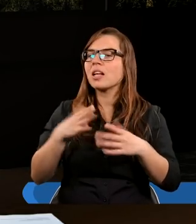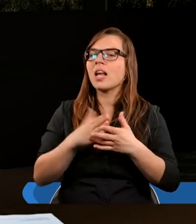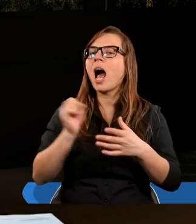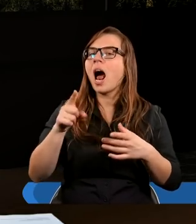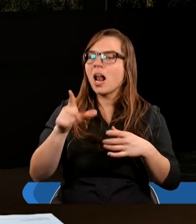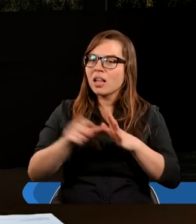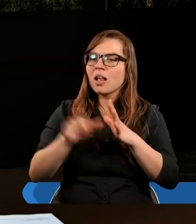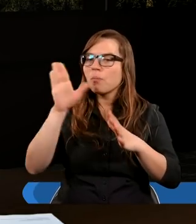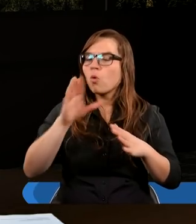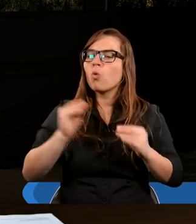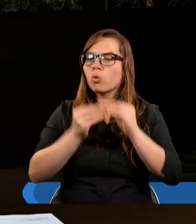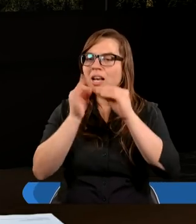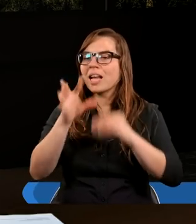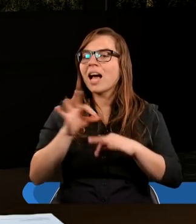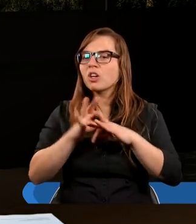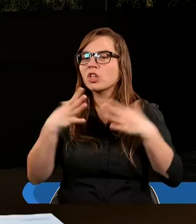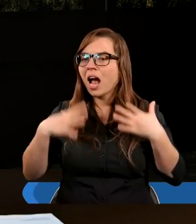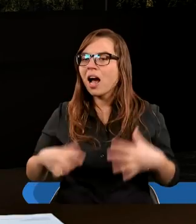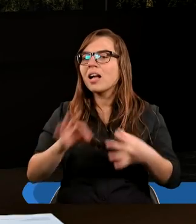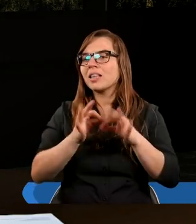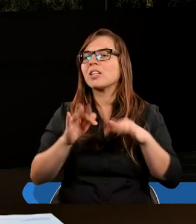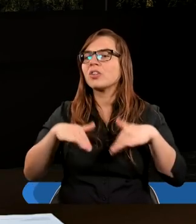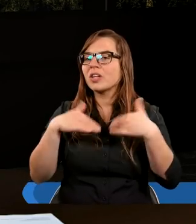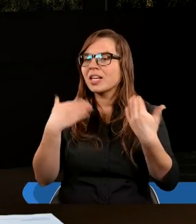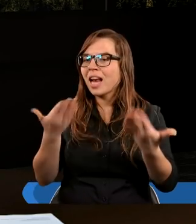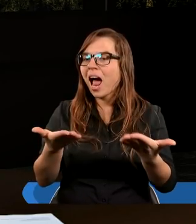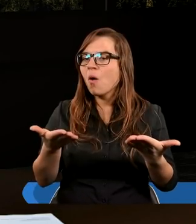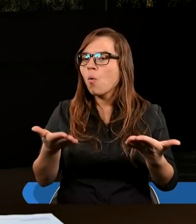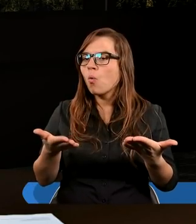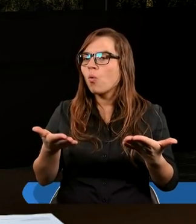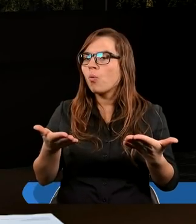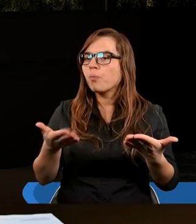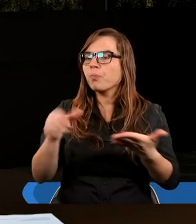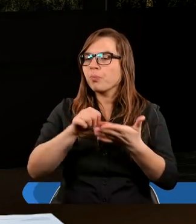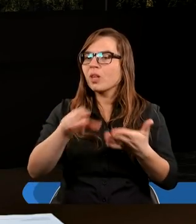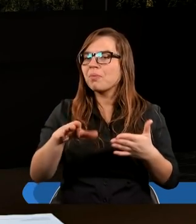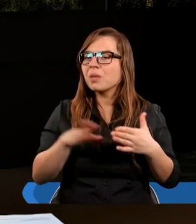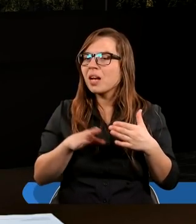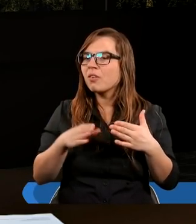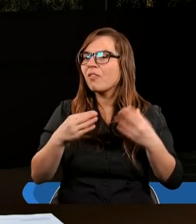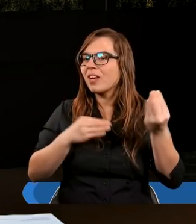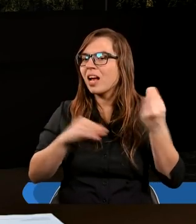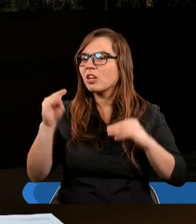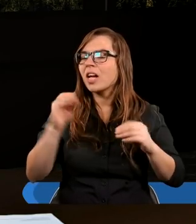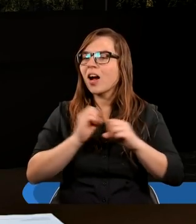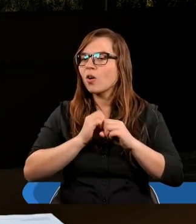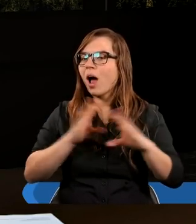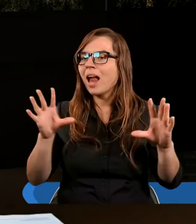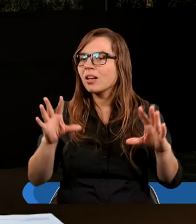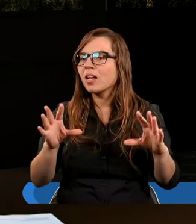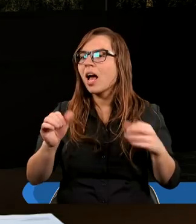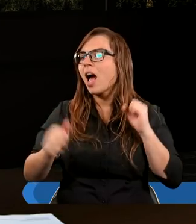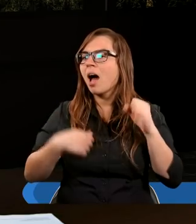tak ukształtował ciało, iż dał pośredniejszemu większą zacność.